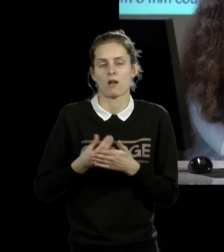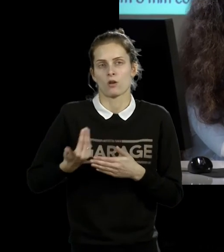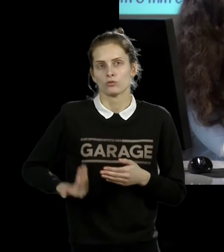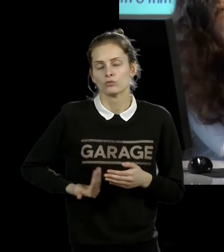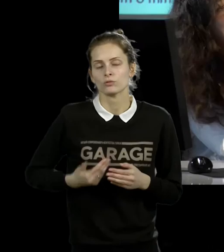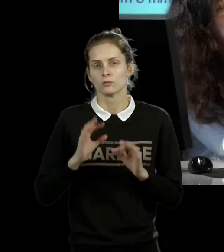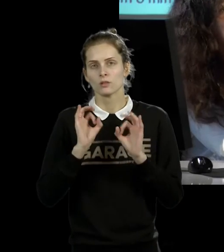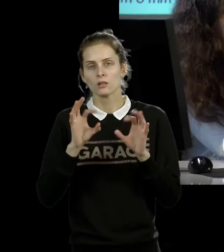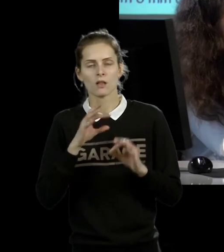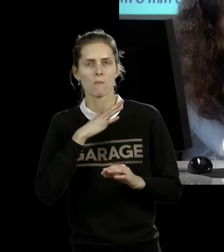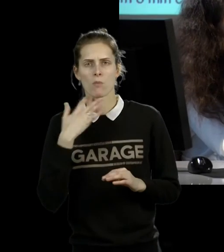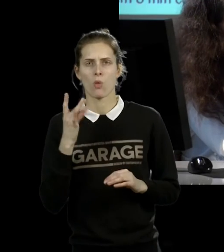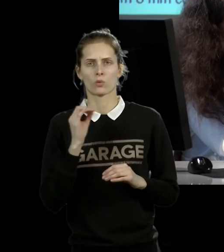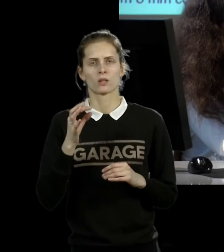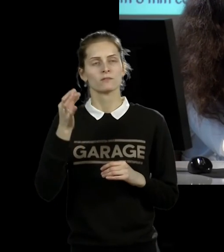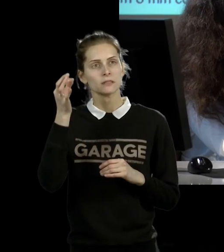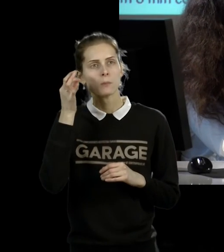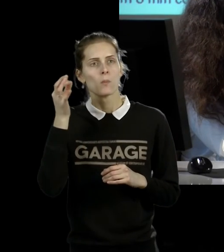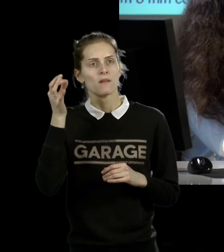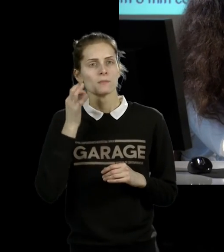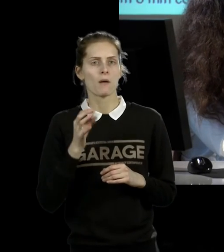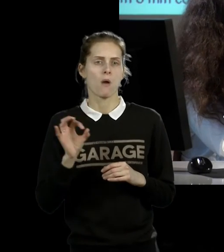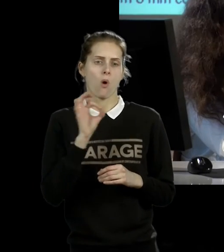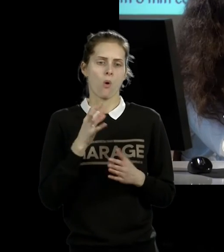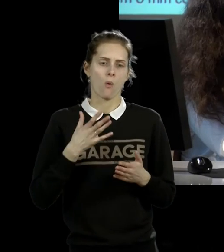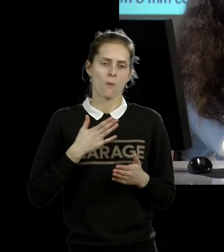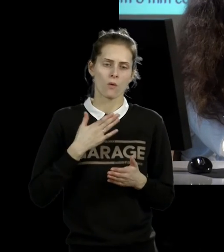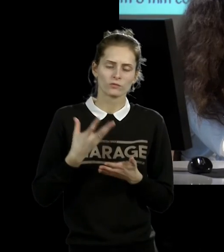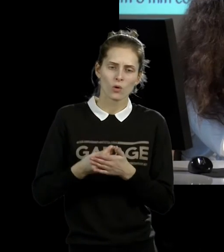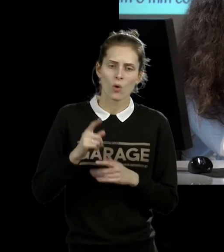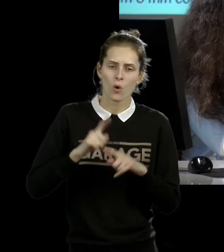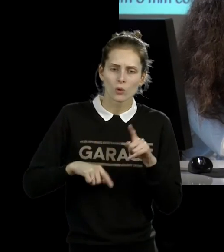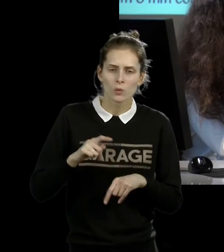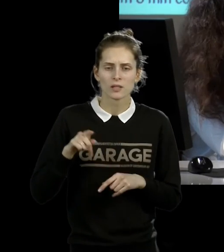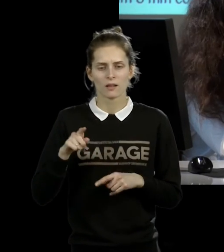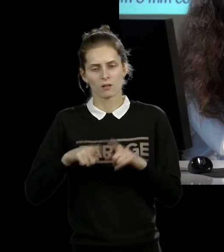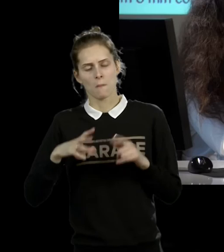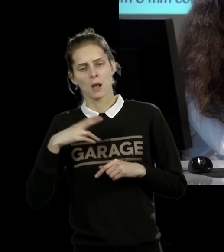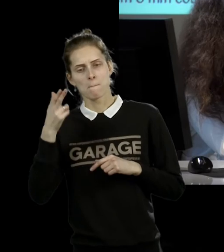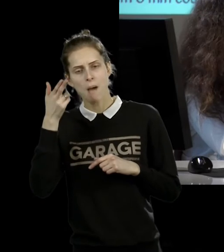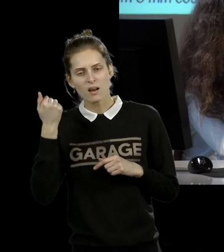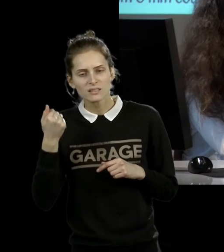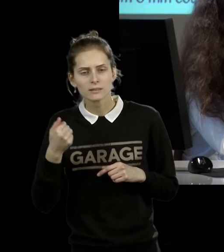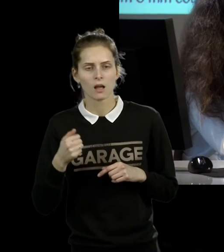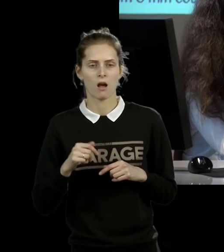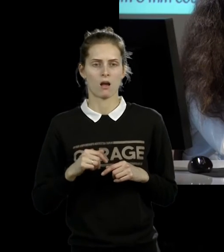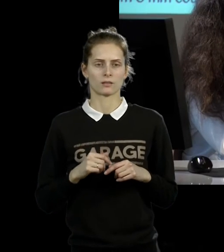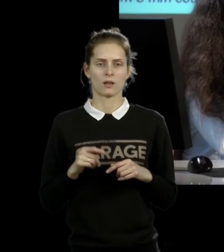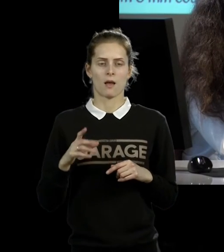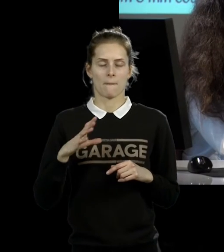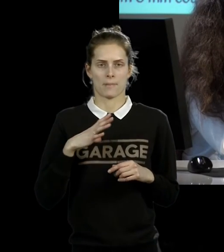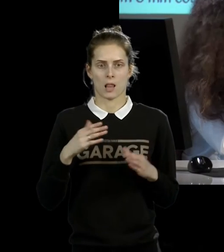рассказывает, вспоминая и свои то, что ее родители были партизанами, и то, строгая